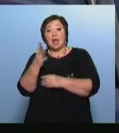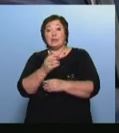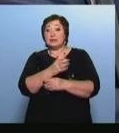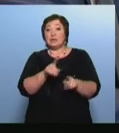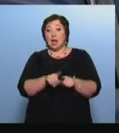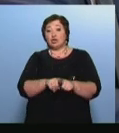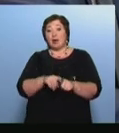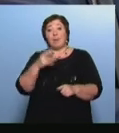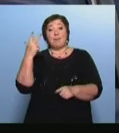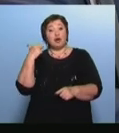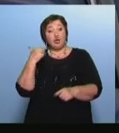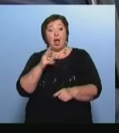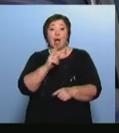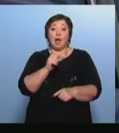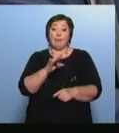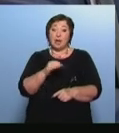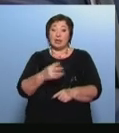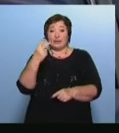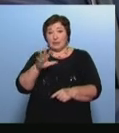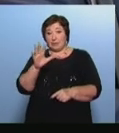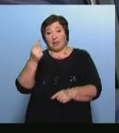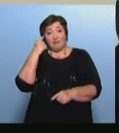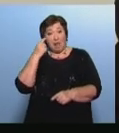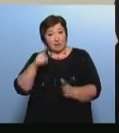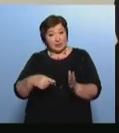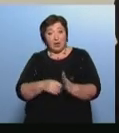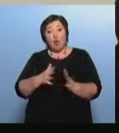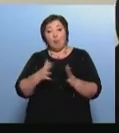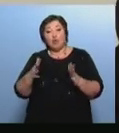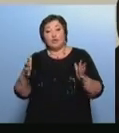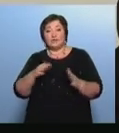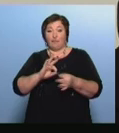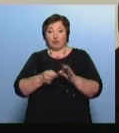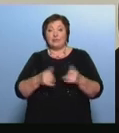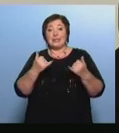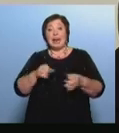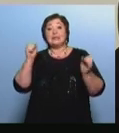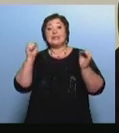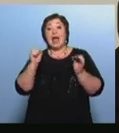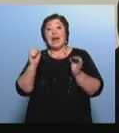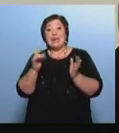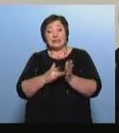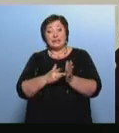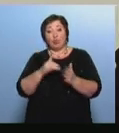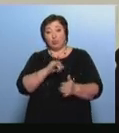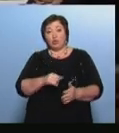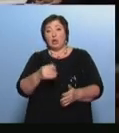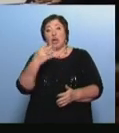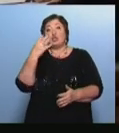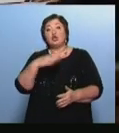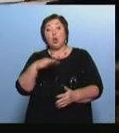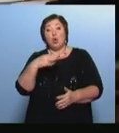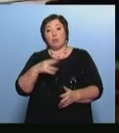также в Можге и Камбарке-25 в Глазове Но больше всего в Ижевске Для столицы Удмуртии закупят четыре десятка новых камер